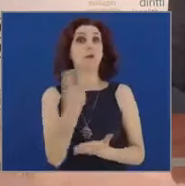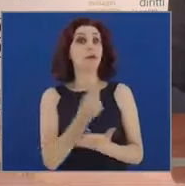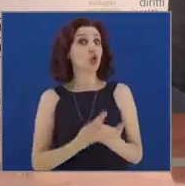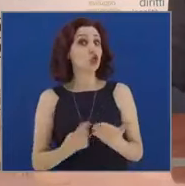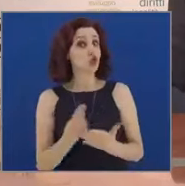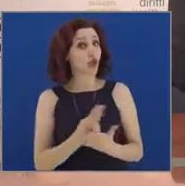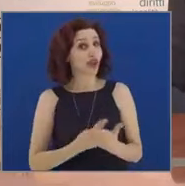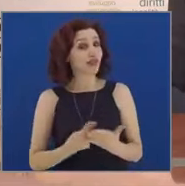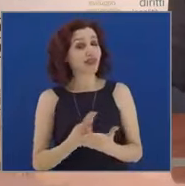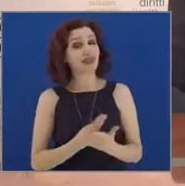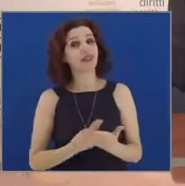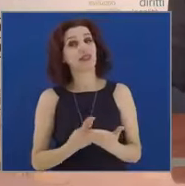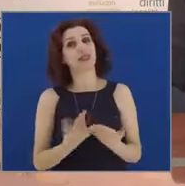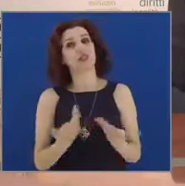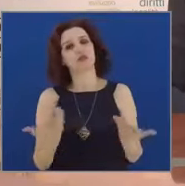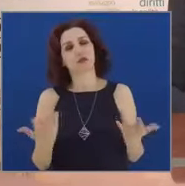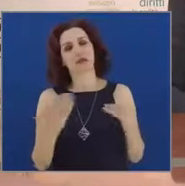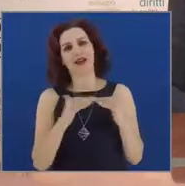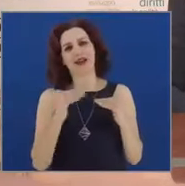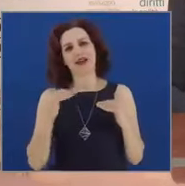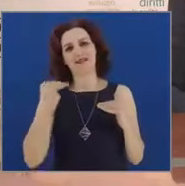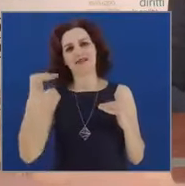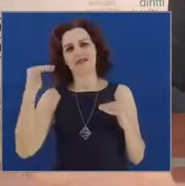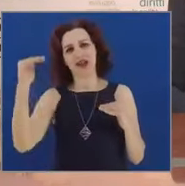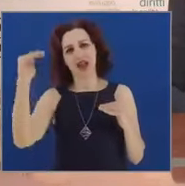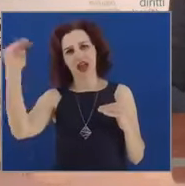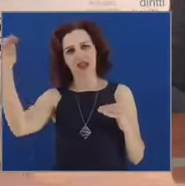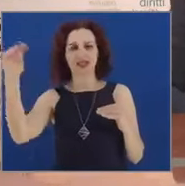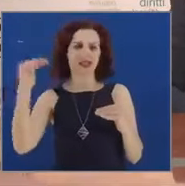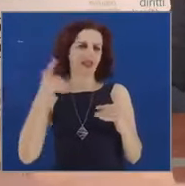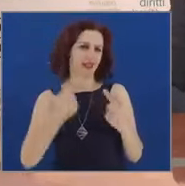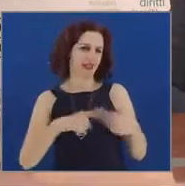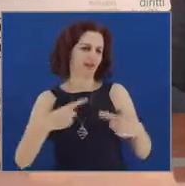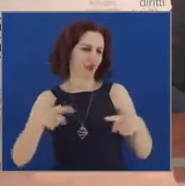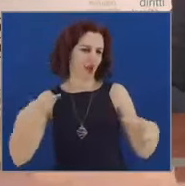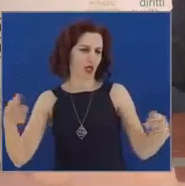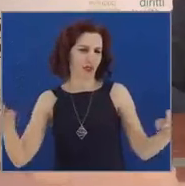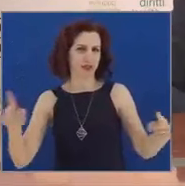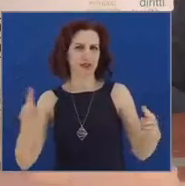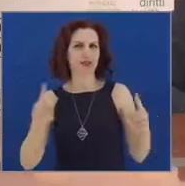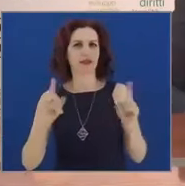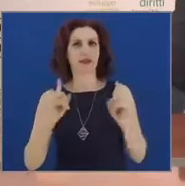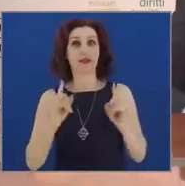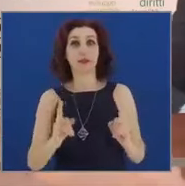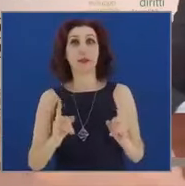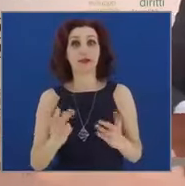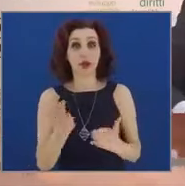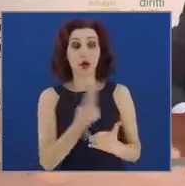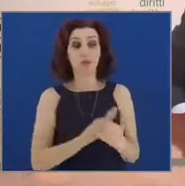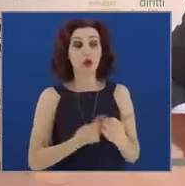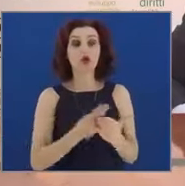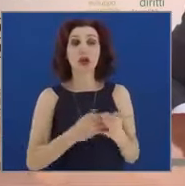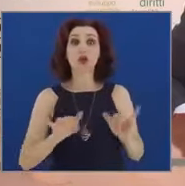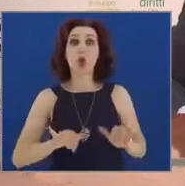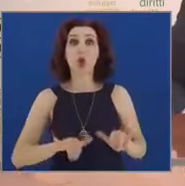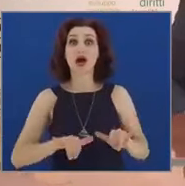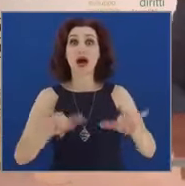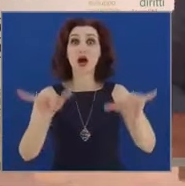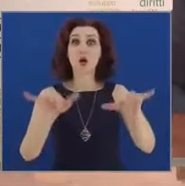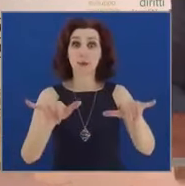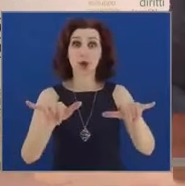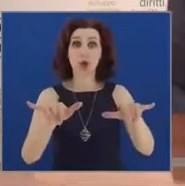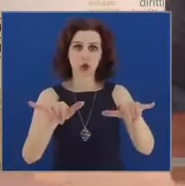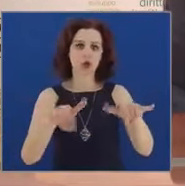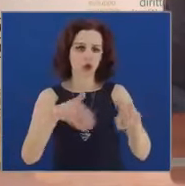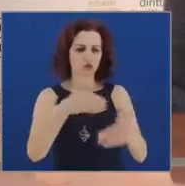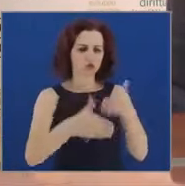livelli, diciamo così, differenti di maturazione, più maturo è il progetto sull'aeroporto, stiamo invece lavorando